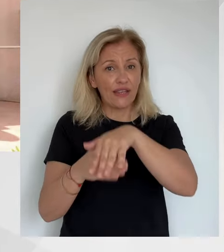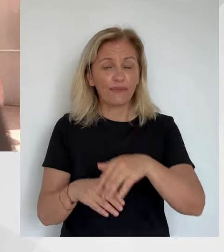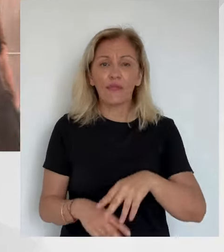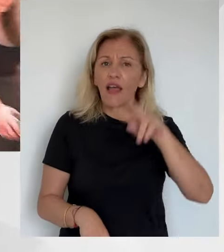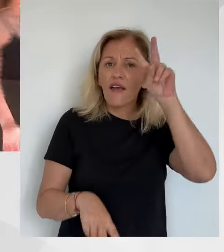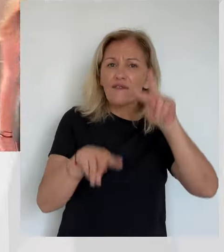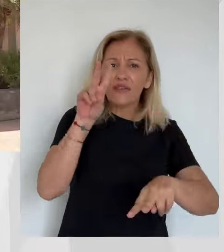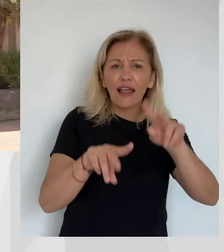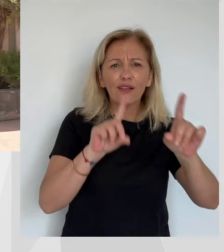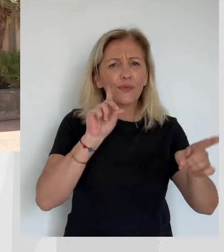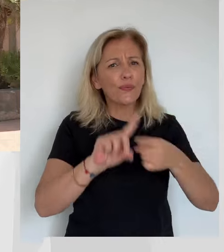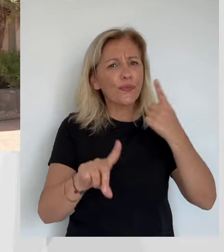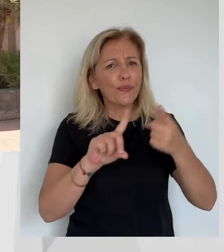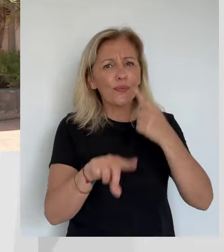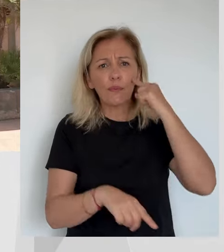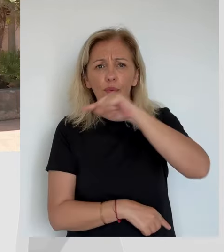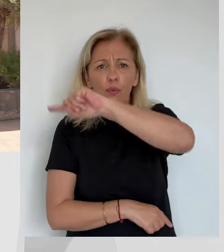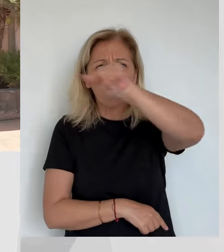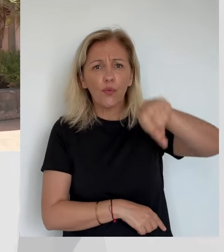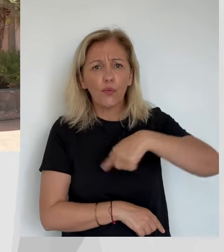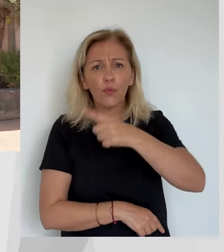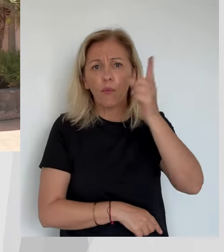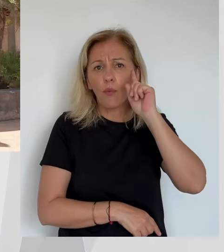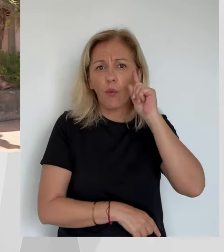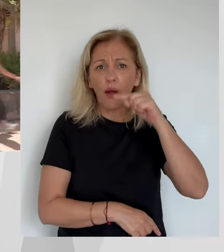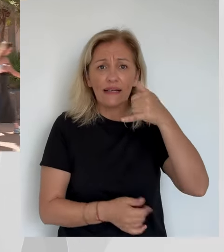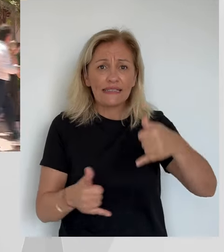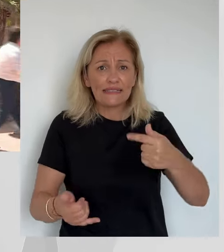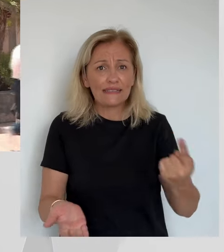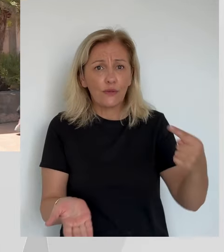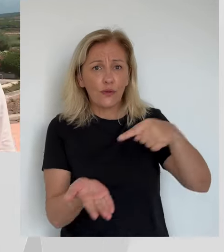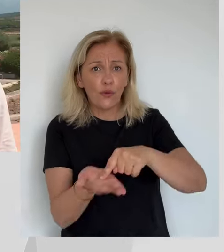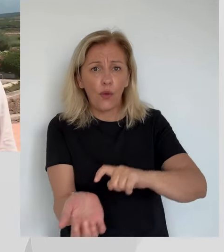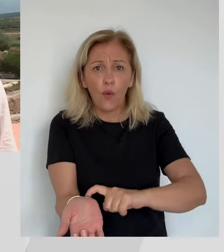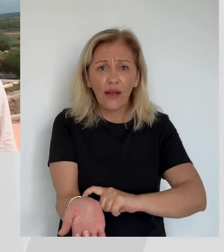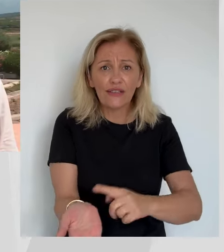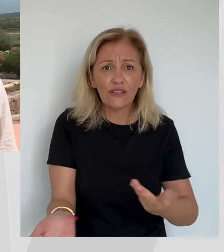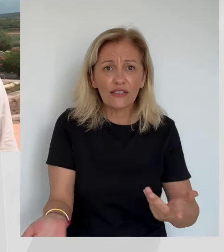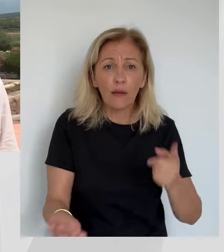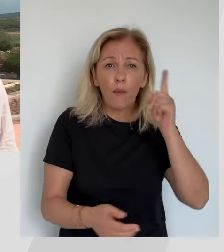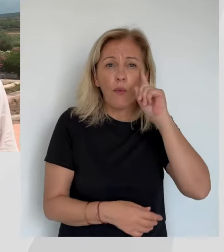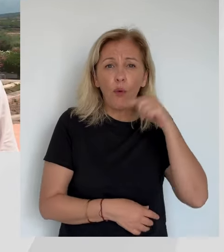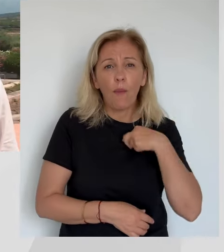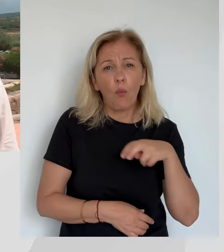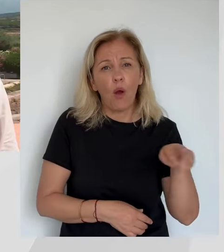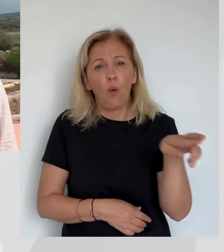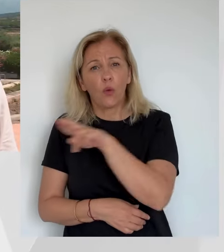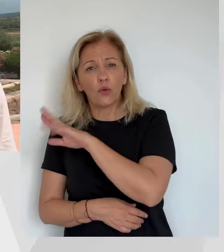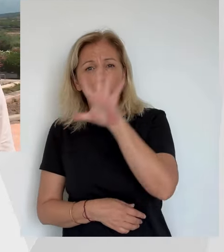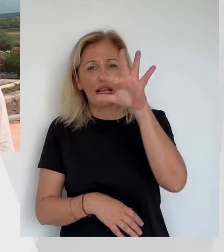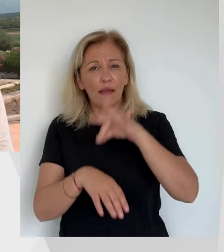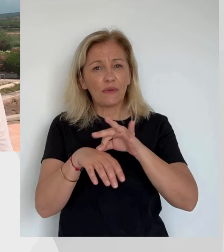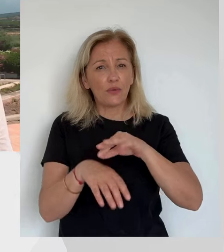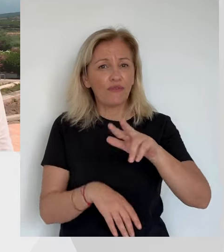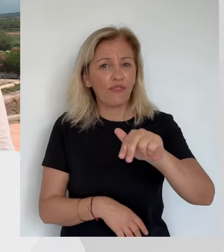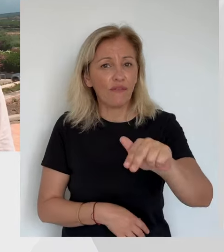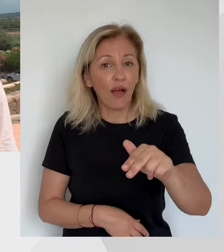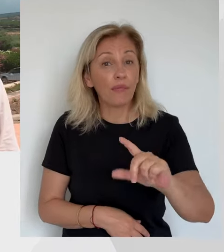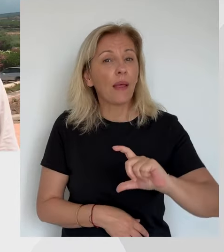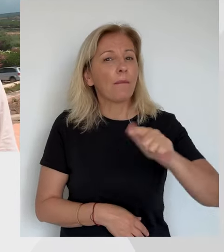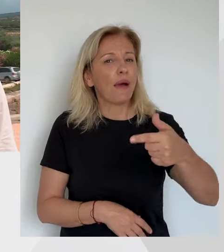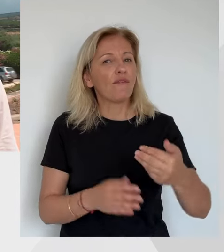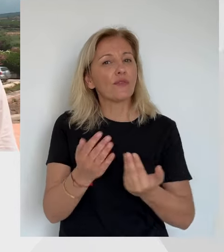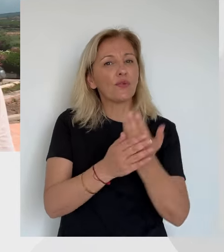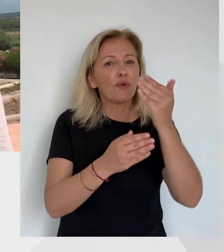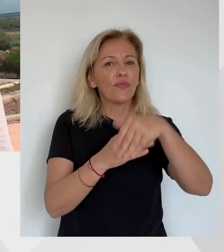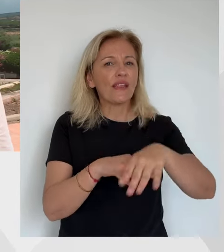Le village, c'est important. On est originaire de là, donc c'est pour ça que je vais monter dans 5 minutes. Et puis après, une journée aussi très familiale, où je vais aller embrasser mon